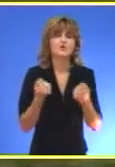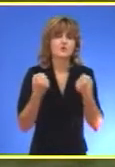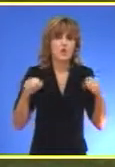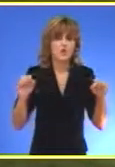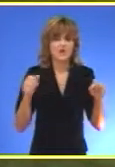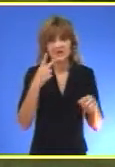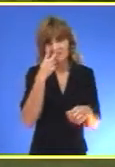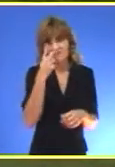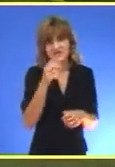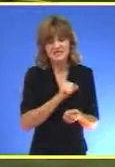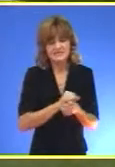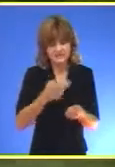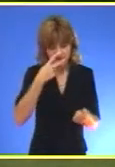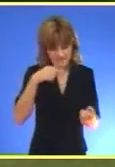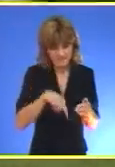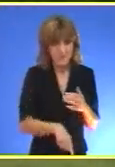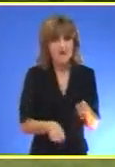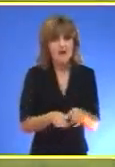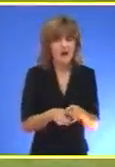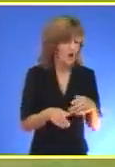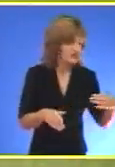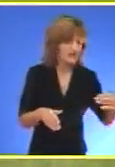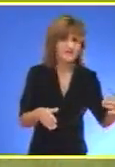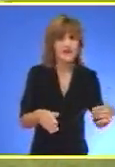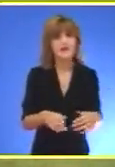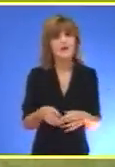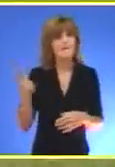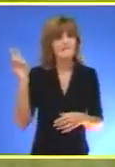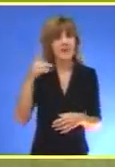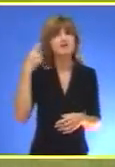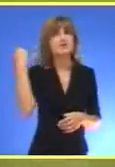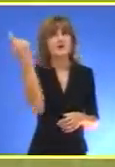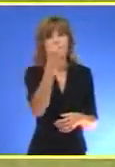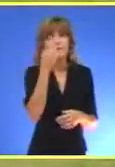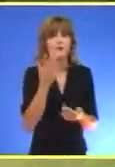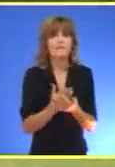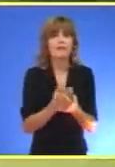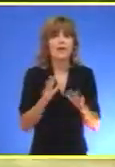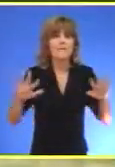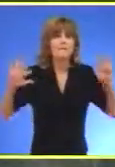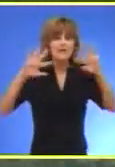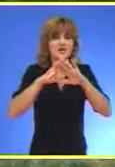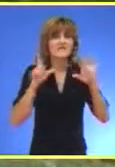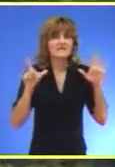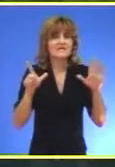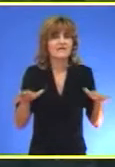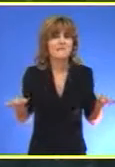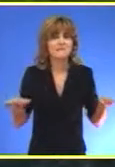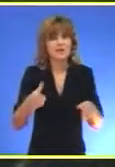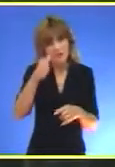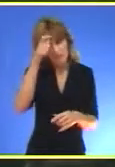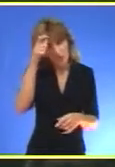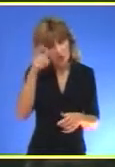Vidite sve ispod sebe kao i sa strane Paličko nebo je za vikend bilo prekriveno sa sedam zmajeva iz